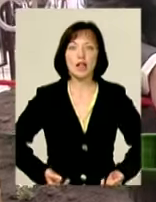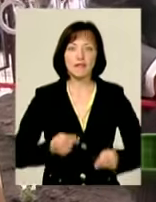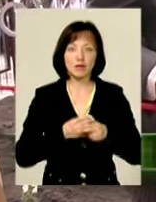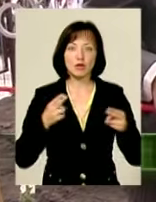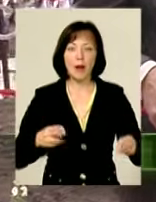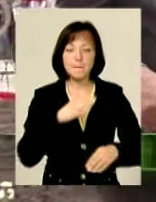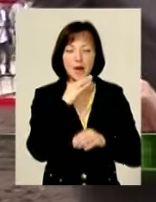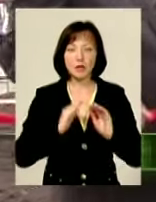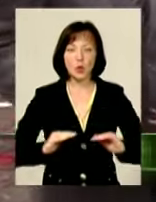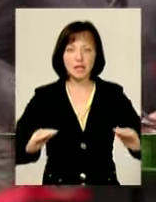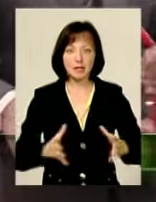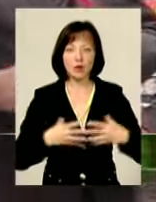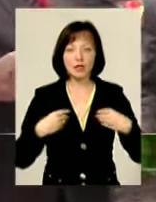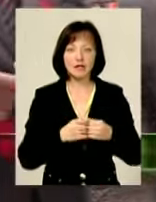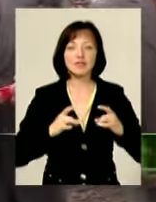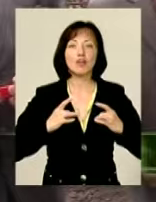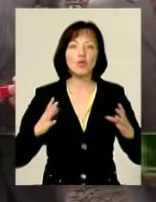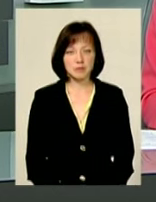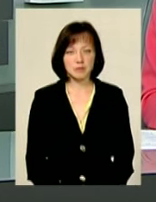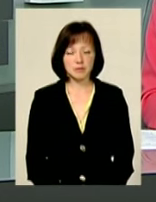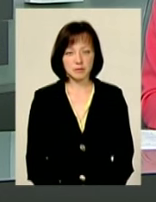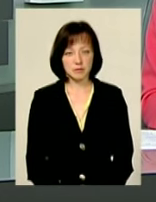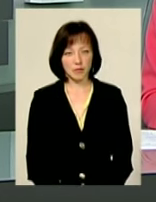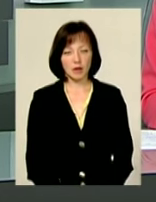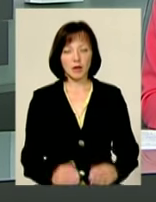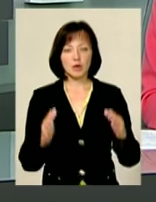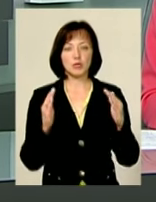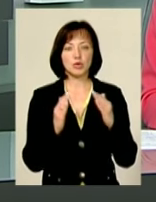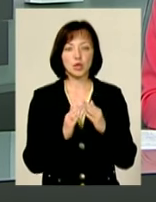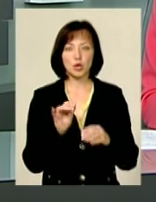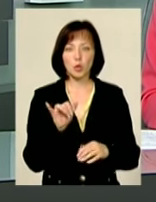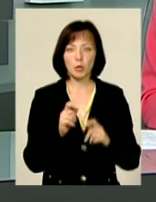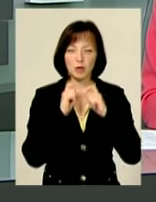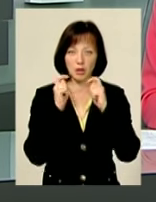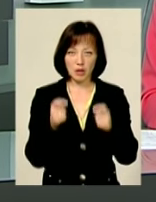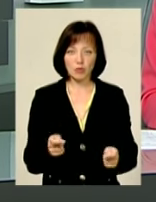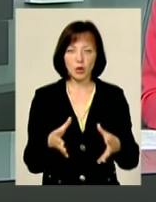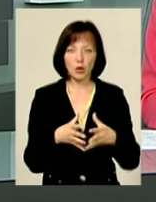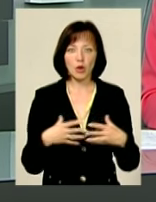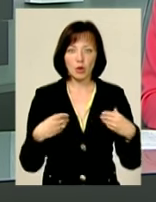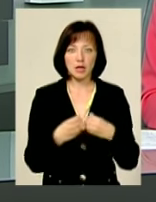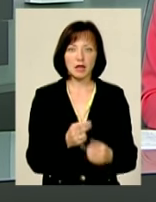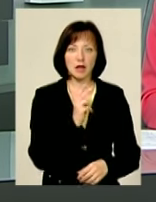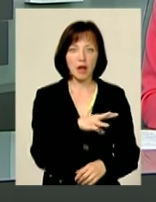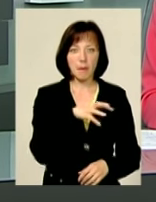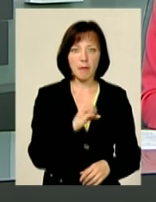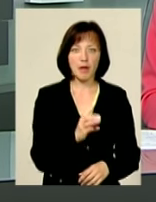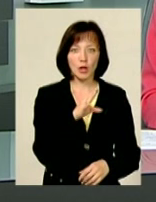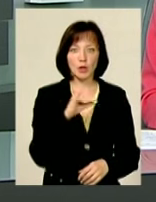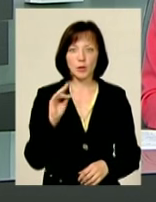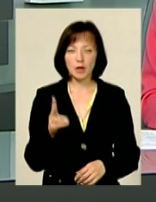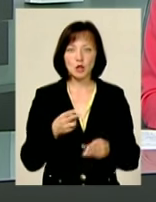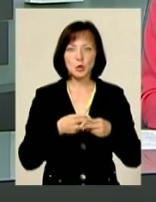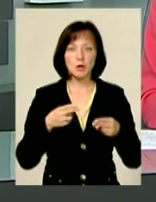багатодітна родина відсвяткувала Новосілля. Будинок у подарунок. Родинок Митюків із Дунаєвиць відсвяткувала